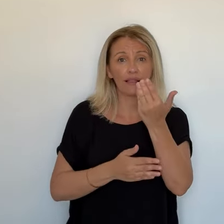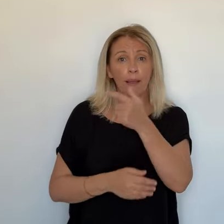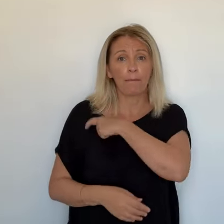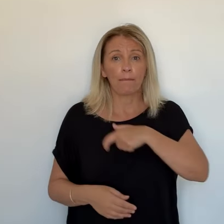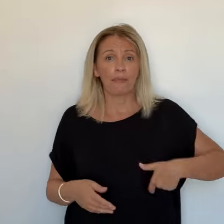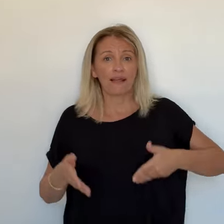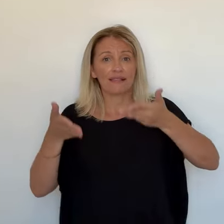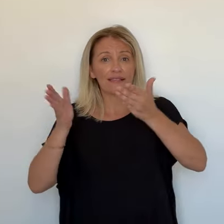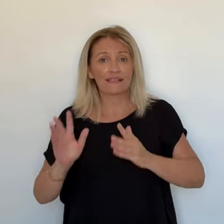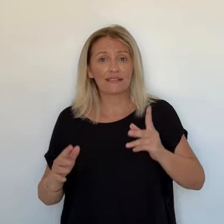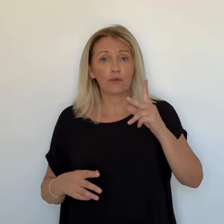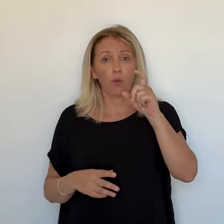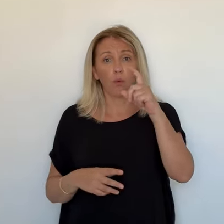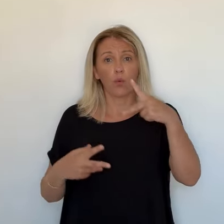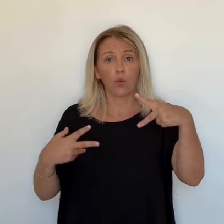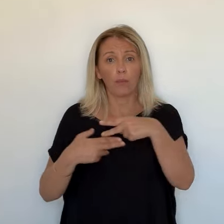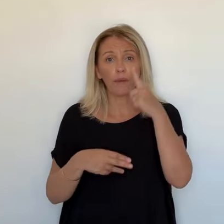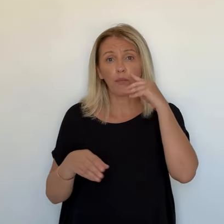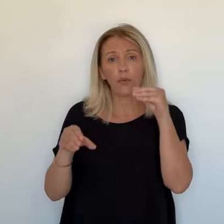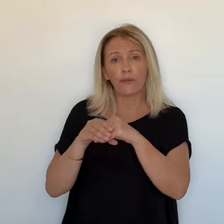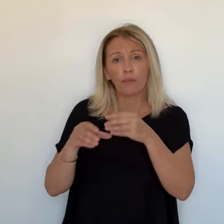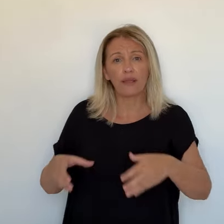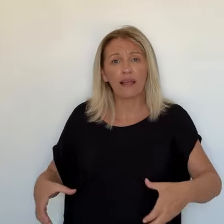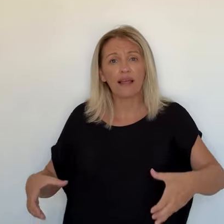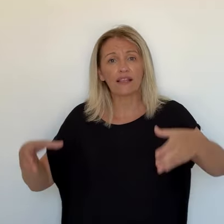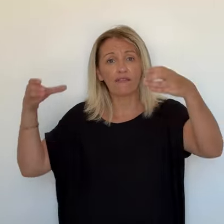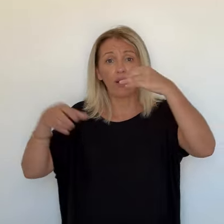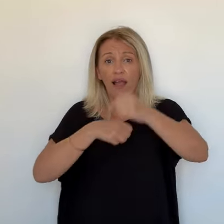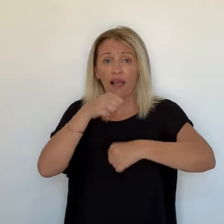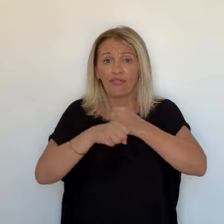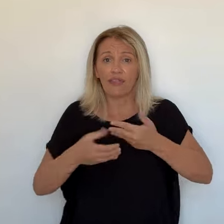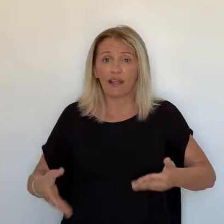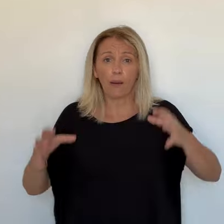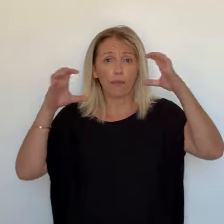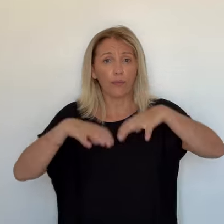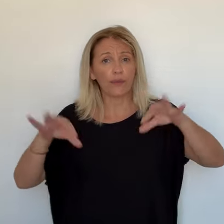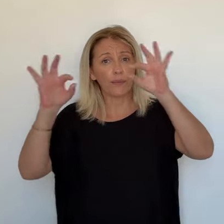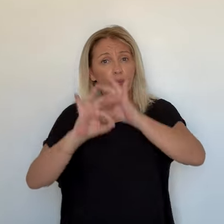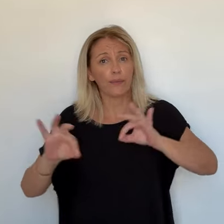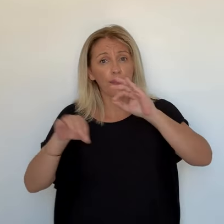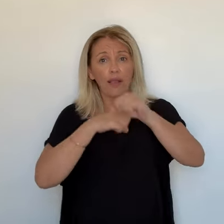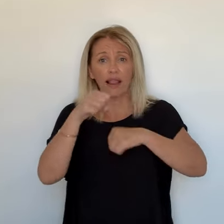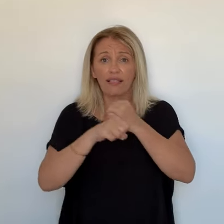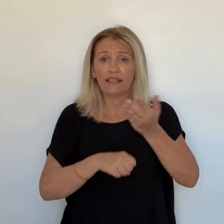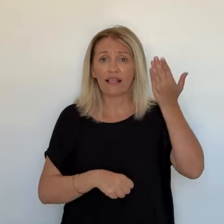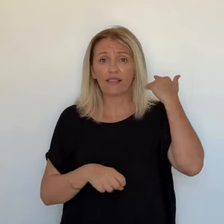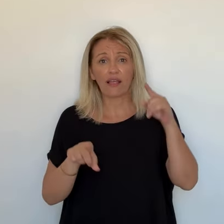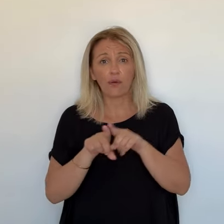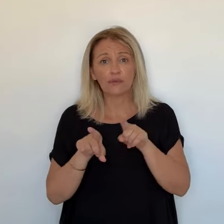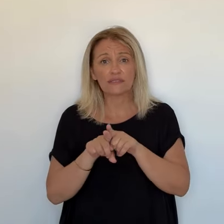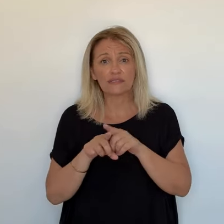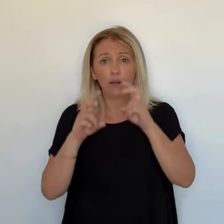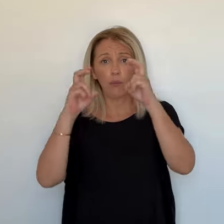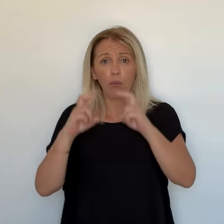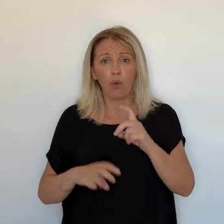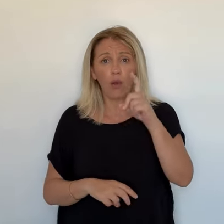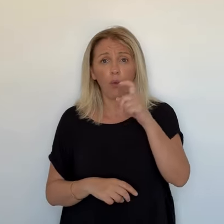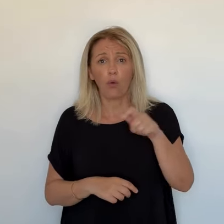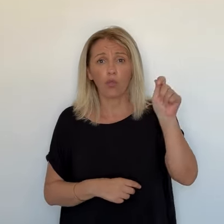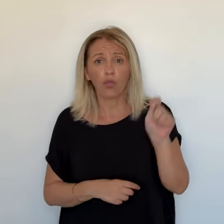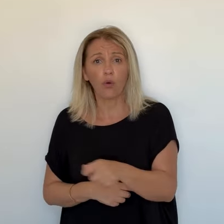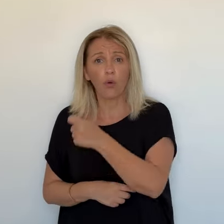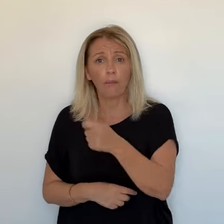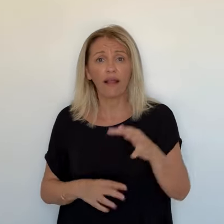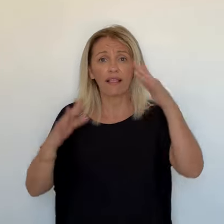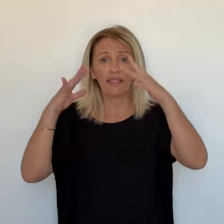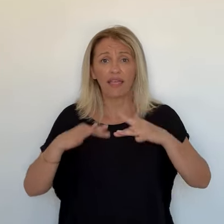13h30 à 19h, puis de 21h à 7h. Une décision prise par le maire pour économiser l'eau du réservoir. Non seulement